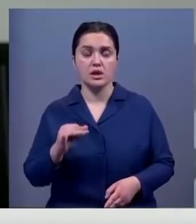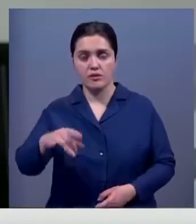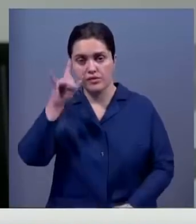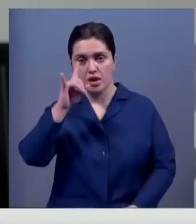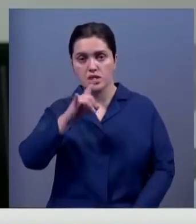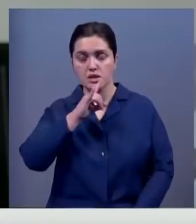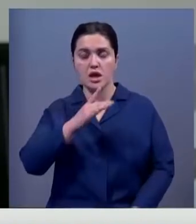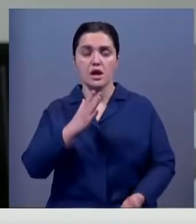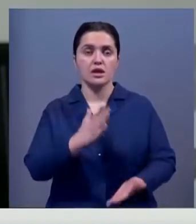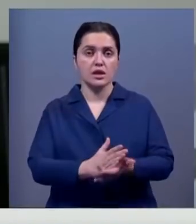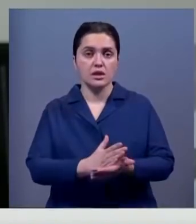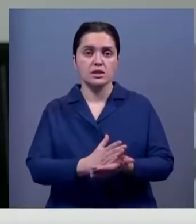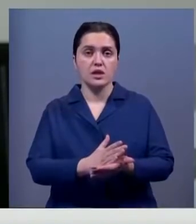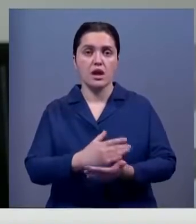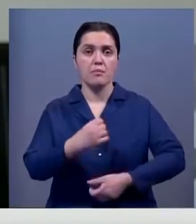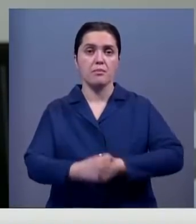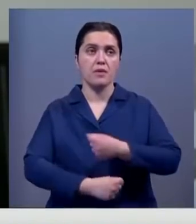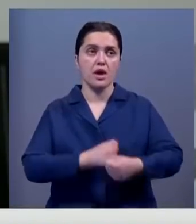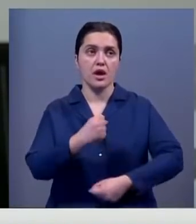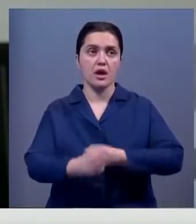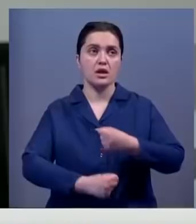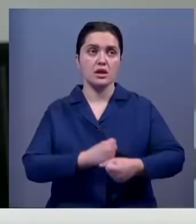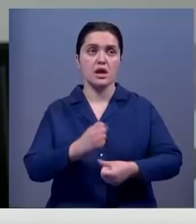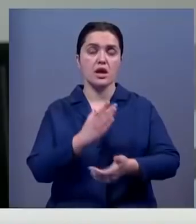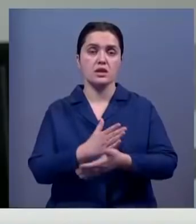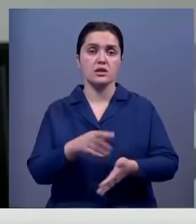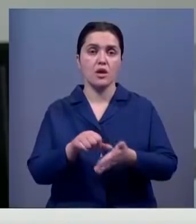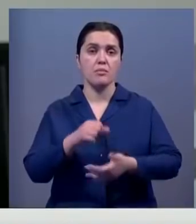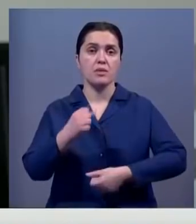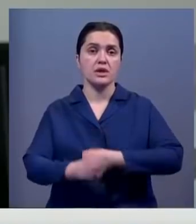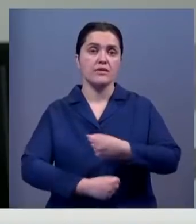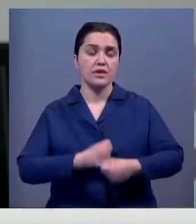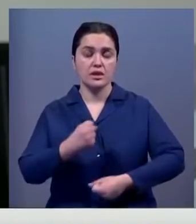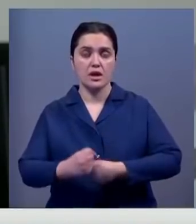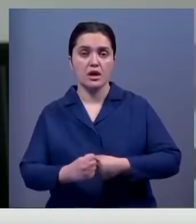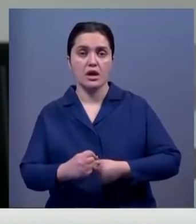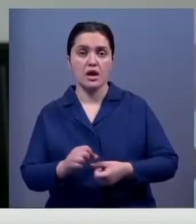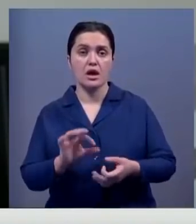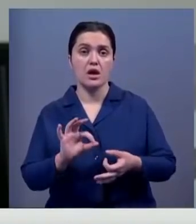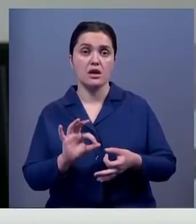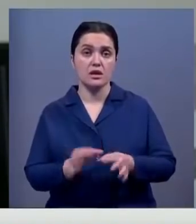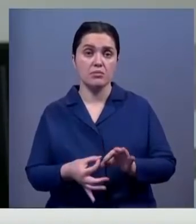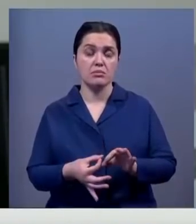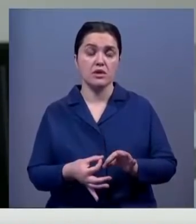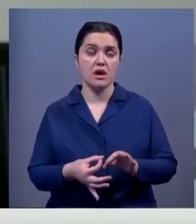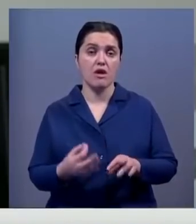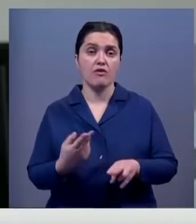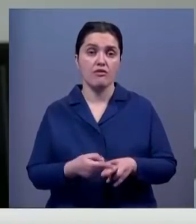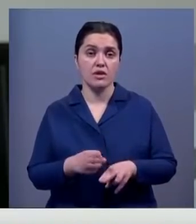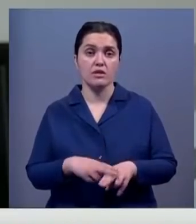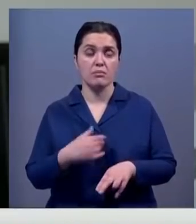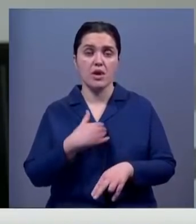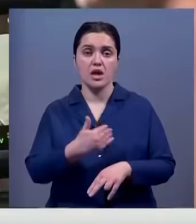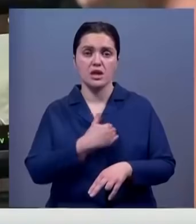Казахстане есть медведи. Есть сцены с медведем. Вот именно вот этот момент мы